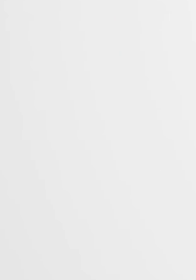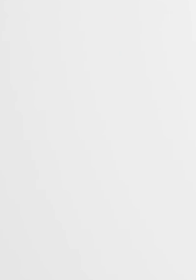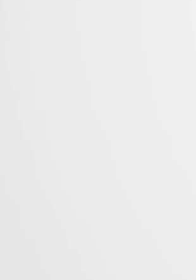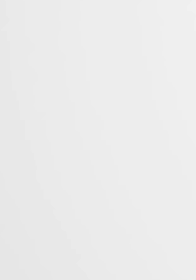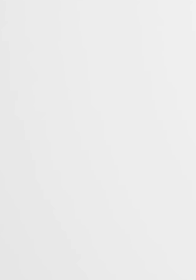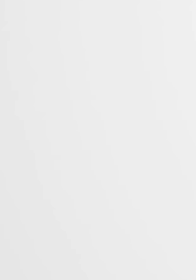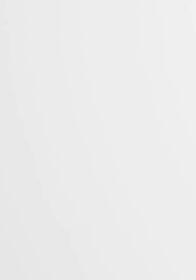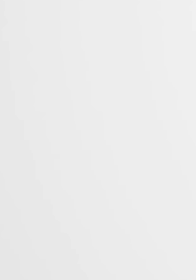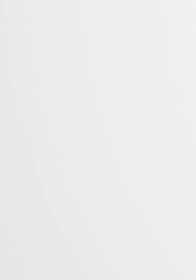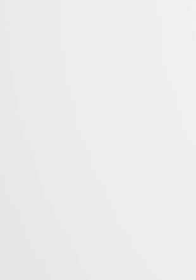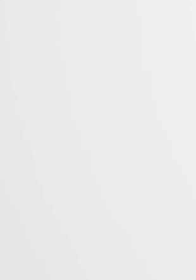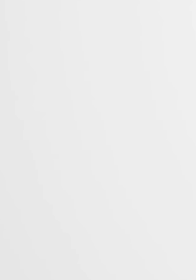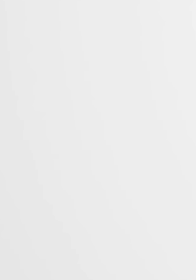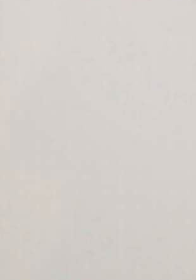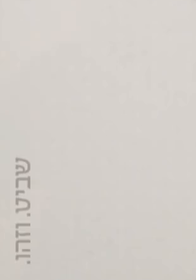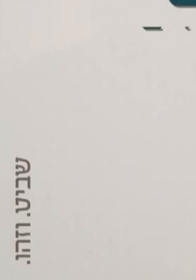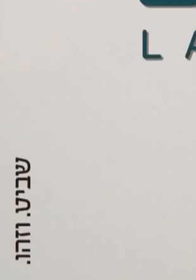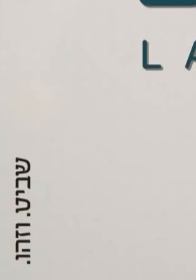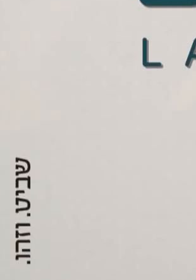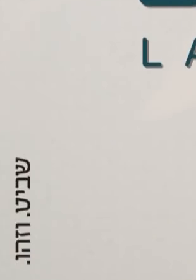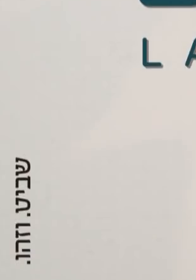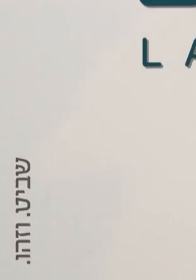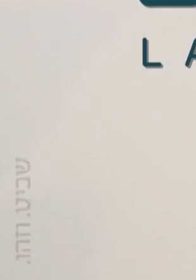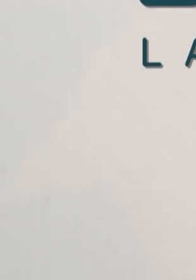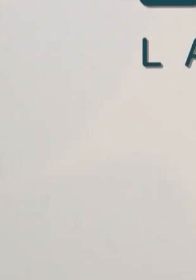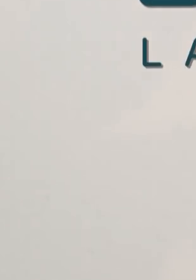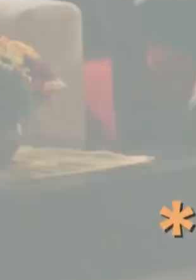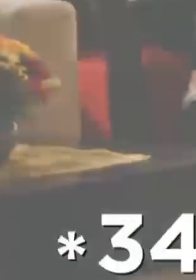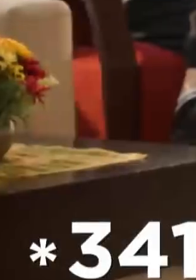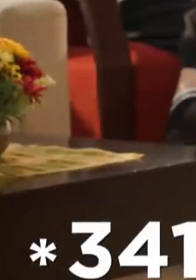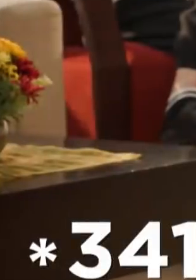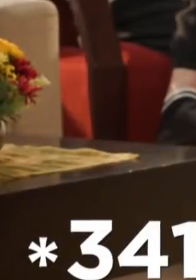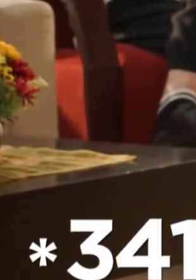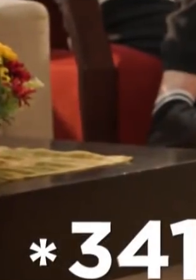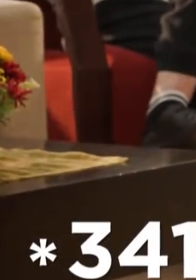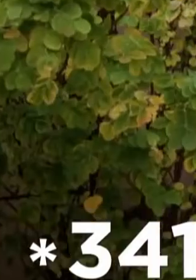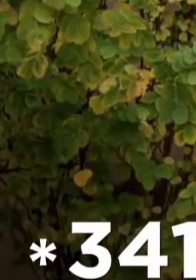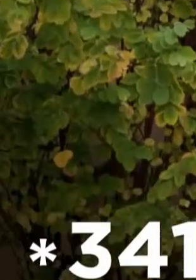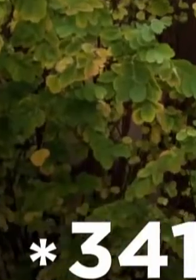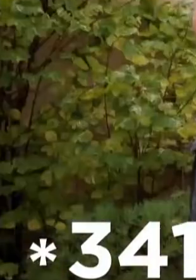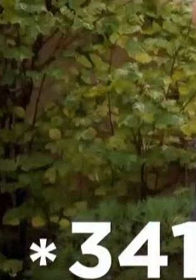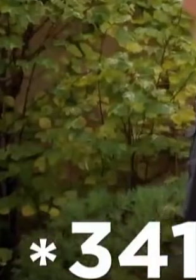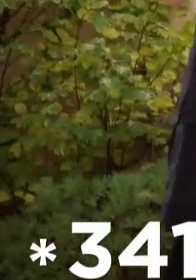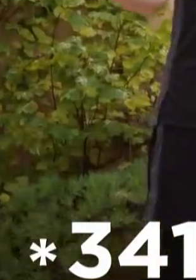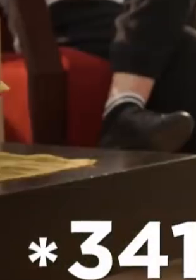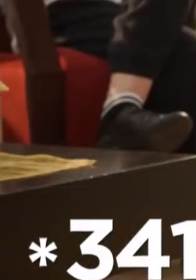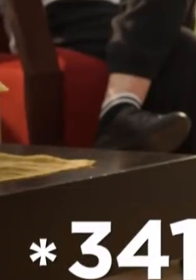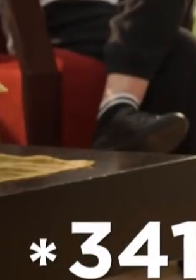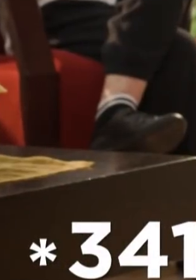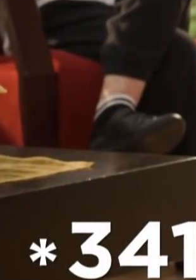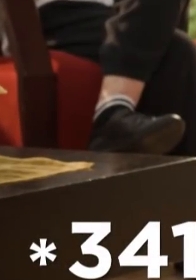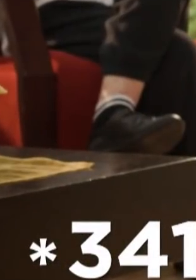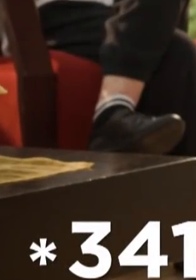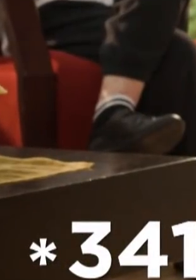התחזית בחסות. ביקיור לייזר. כדי שאוכל להיות סבטובה גם בבית, אני מטפל בכאבים